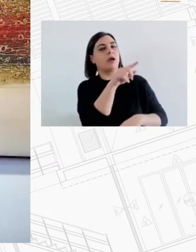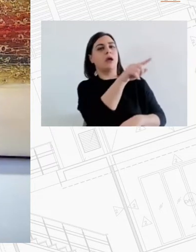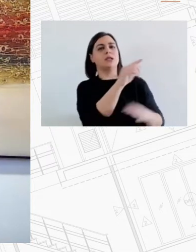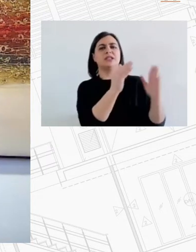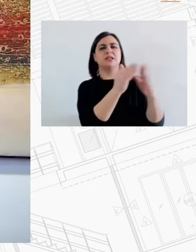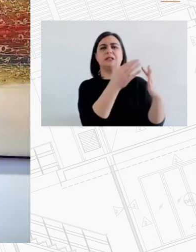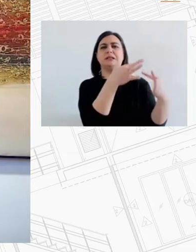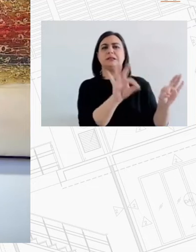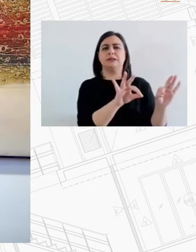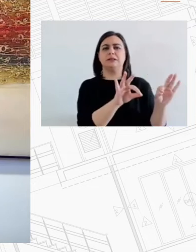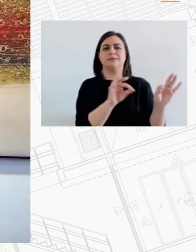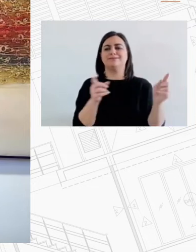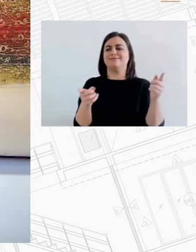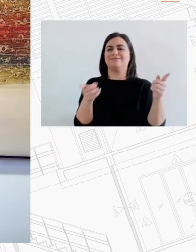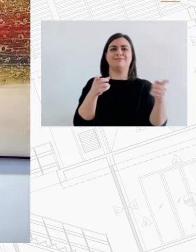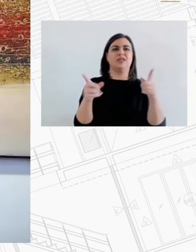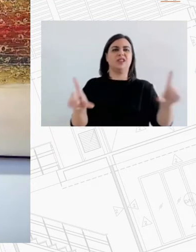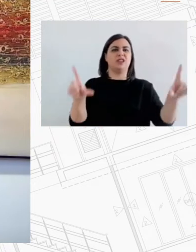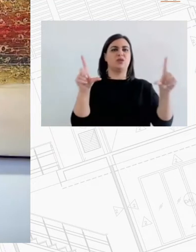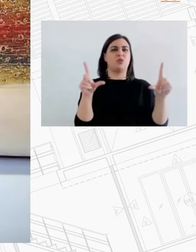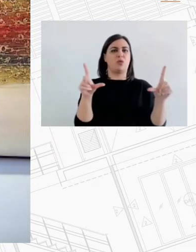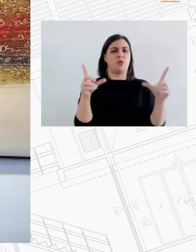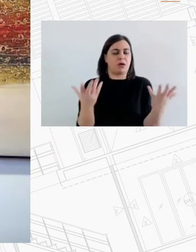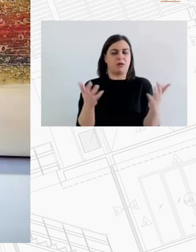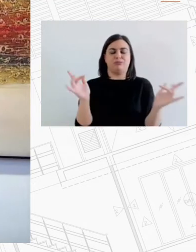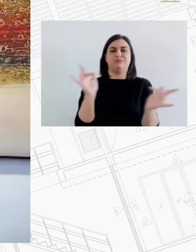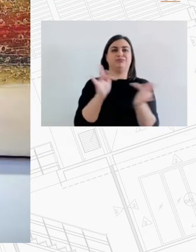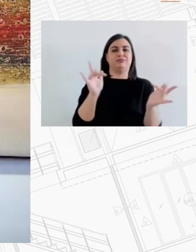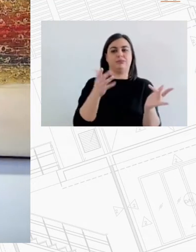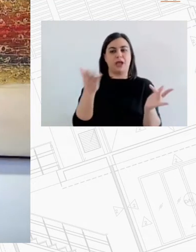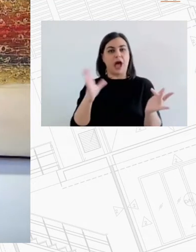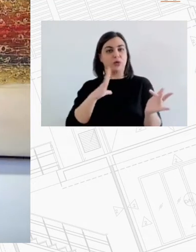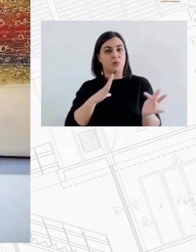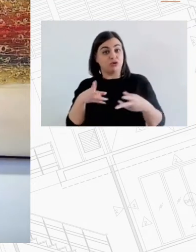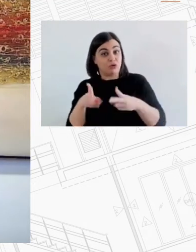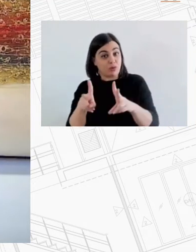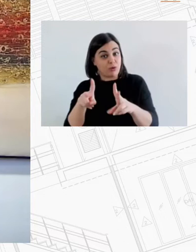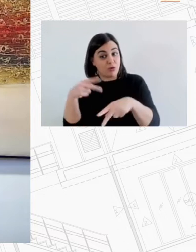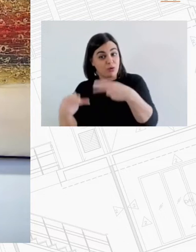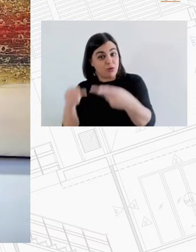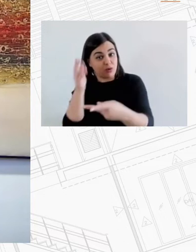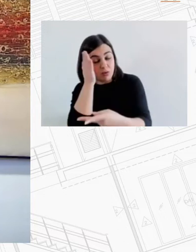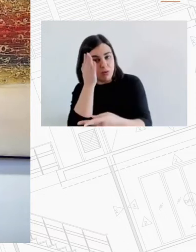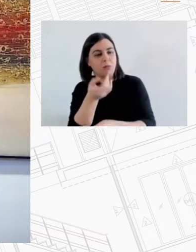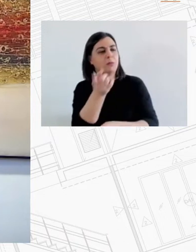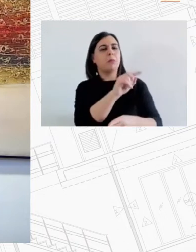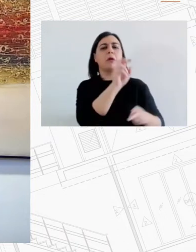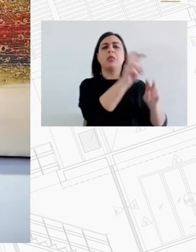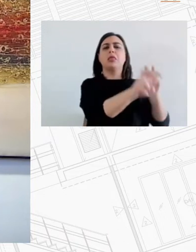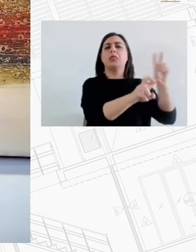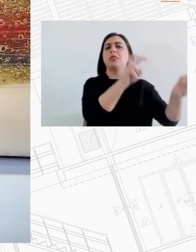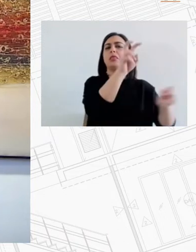Άρα αυτό είναι το οξυμωροτευτημένο Ή αν βλέπεις ανθρώπους οι οποίοι δεν έχουν που να κοιμηθούν και από την άλλη βλέπεις τόσα ακίνητα τα οποία είναι